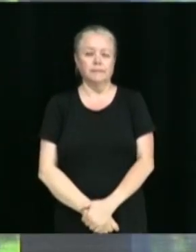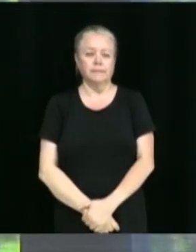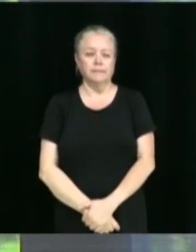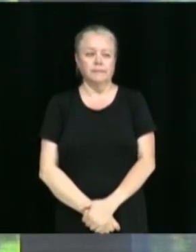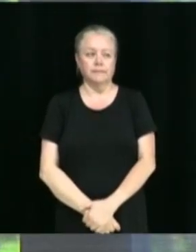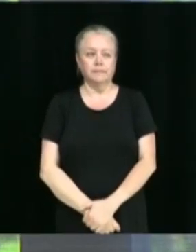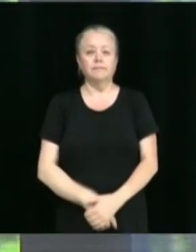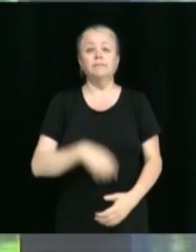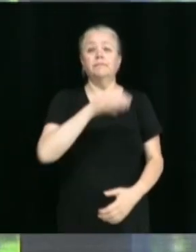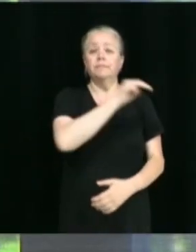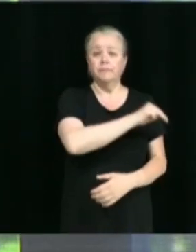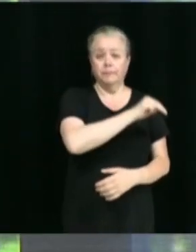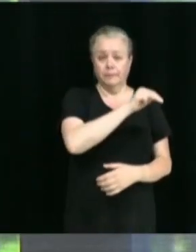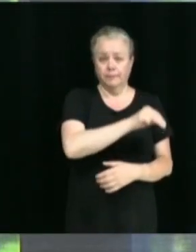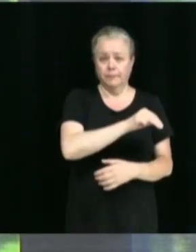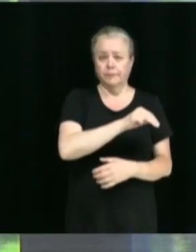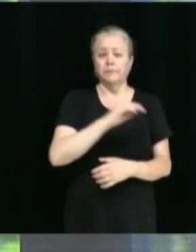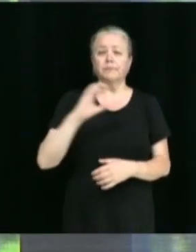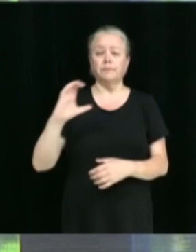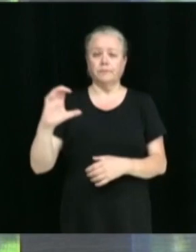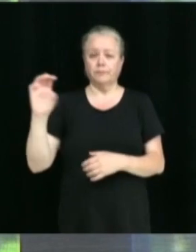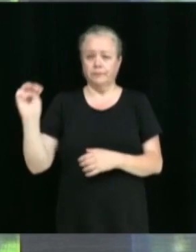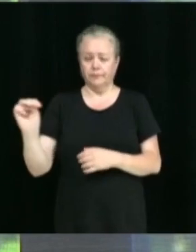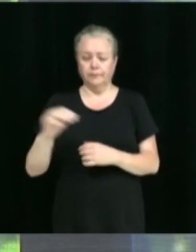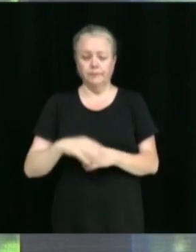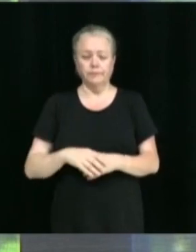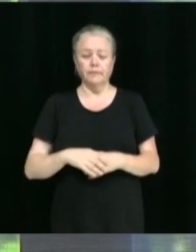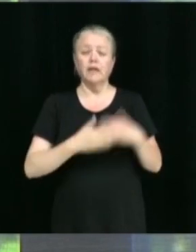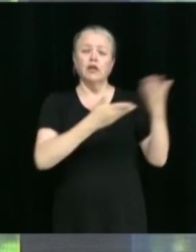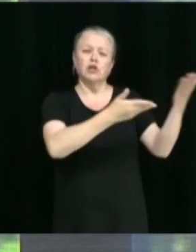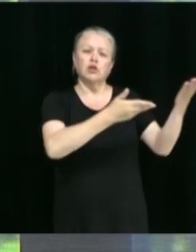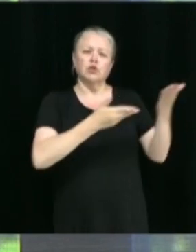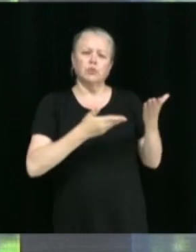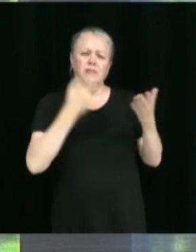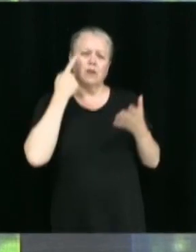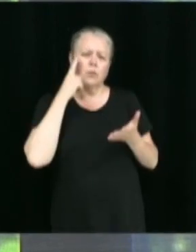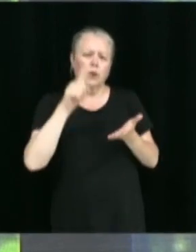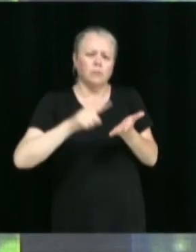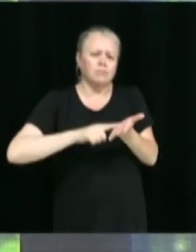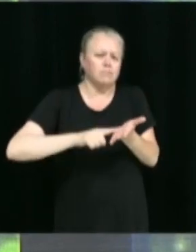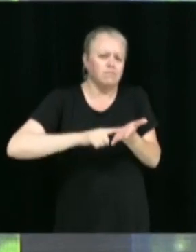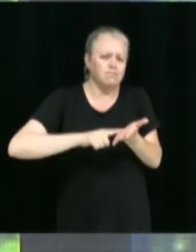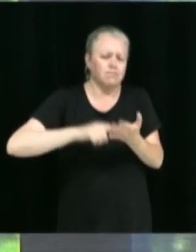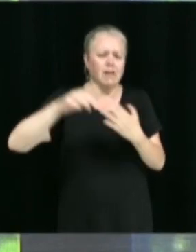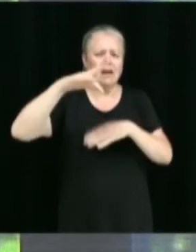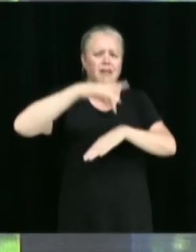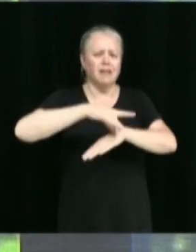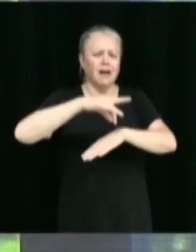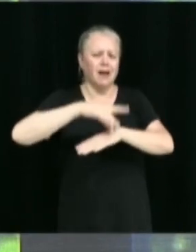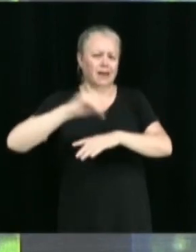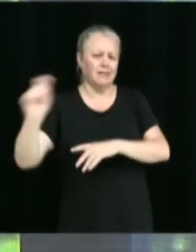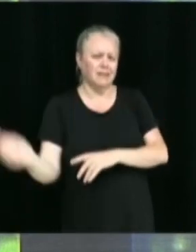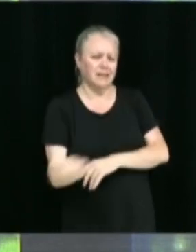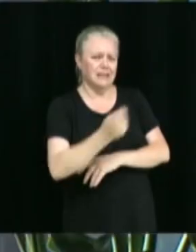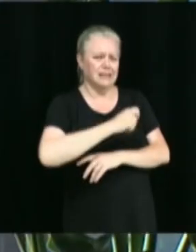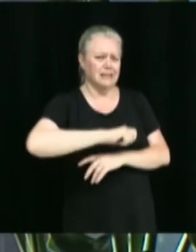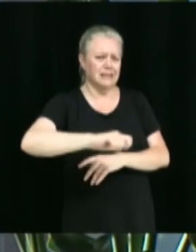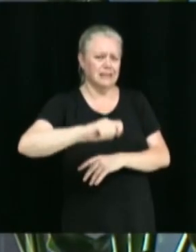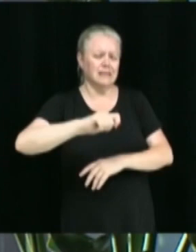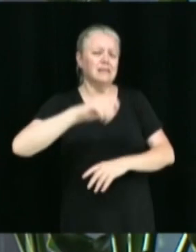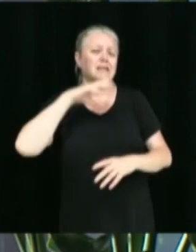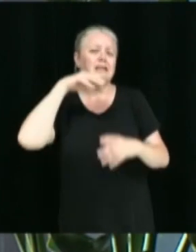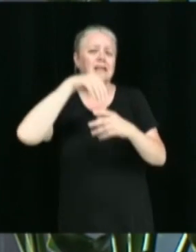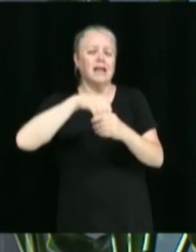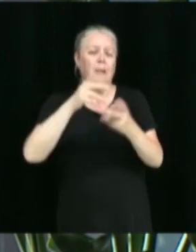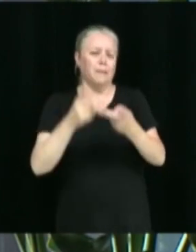Marc Morin, Chantal Moreau. Soumission reçue en vue des travaux de réfection du terrain de tennis du parc de l'Île. Nous avons